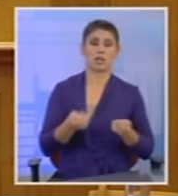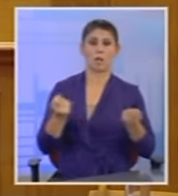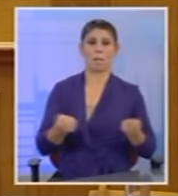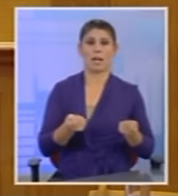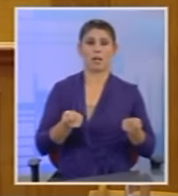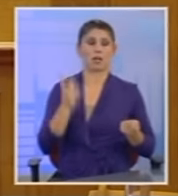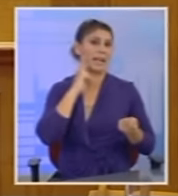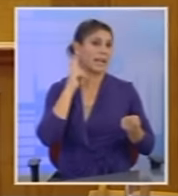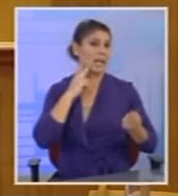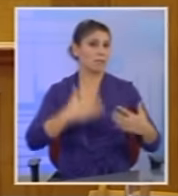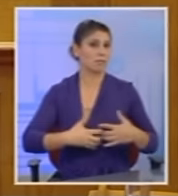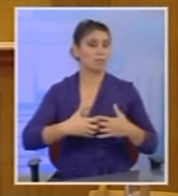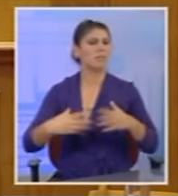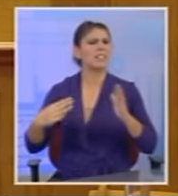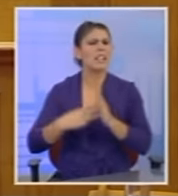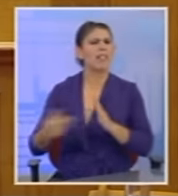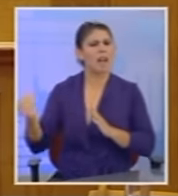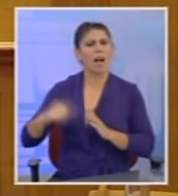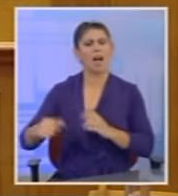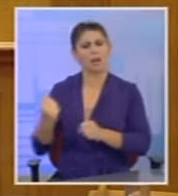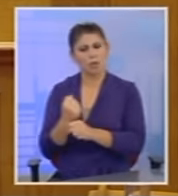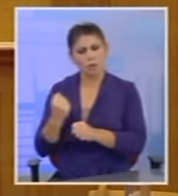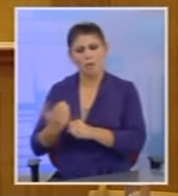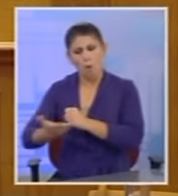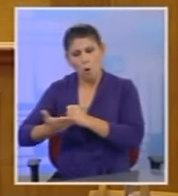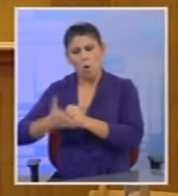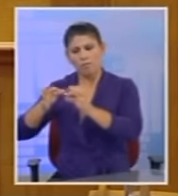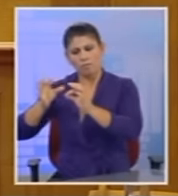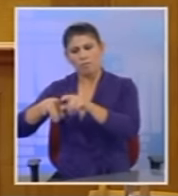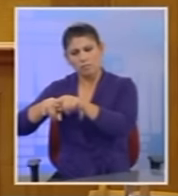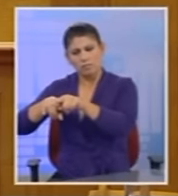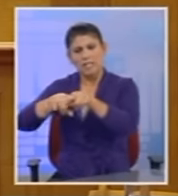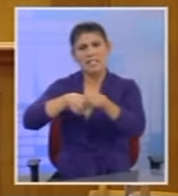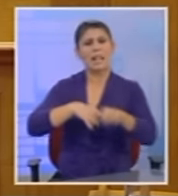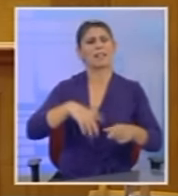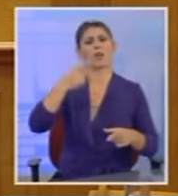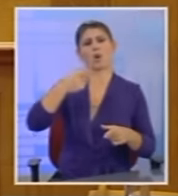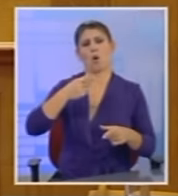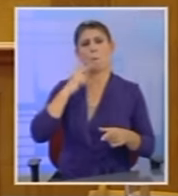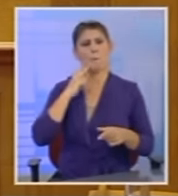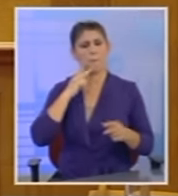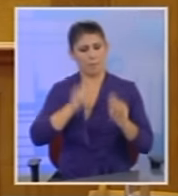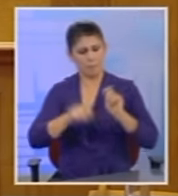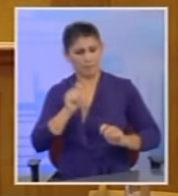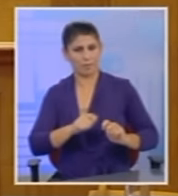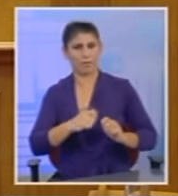εινοποιεία και στους χιλιάδες άλλους που ασχολούνται με συναφή με την εινοποιία επαγγέλματα.